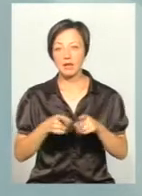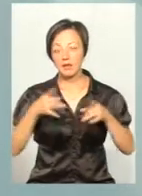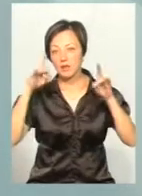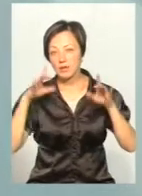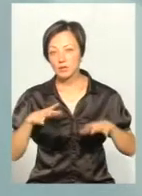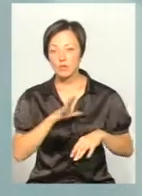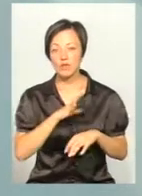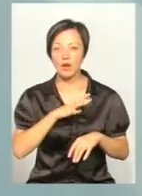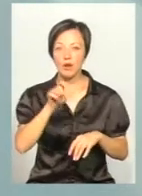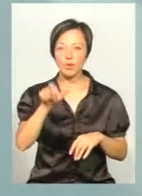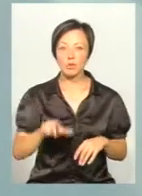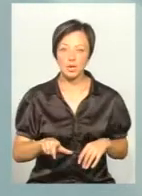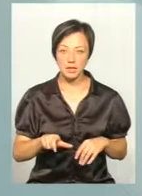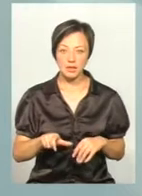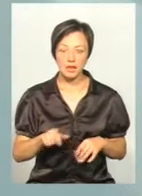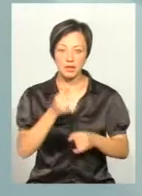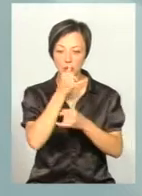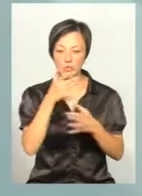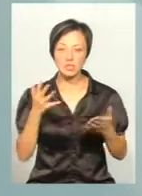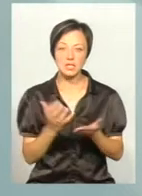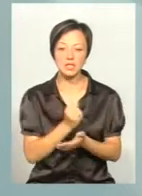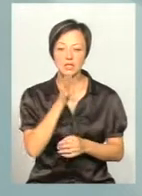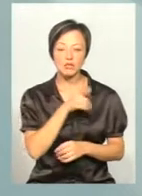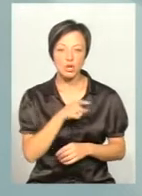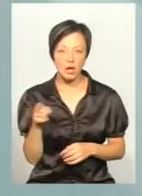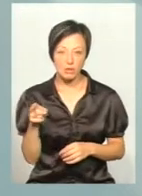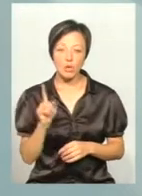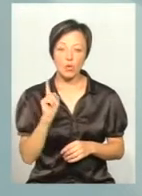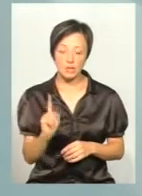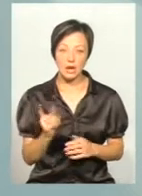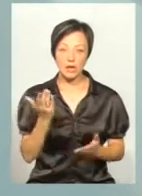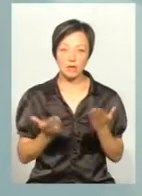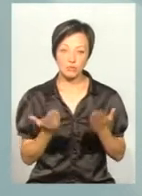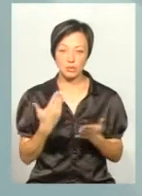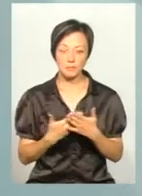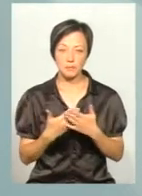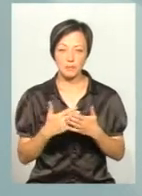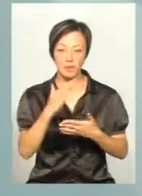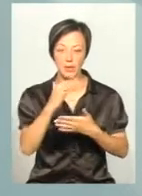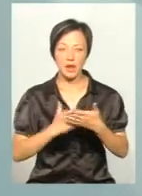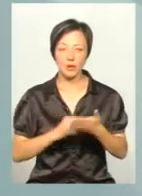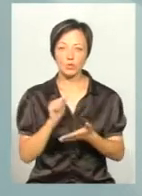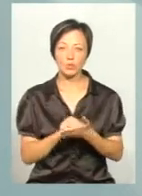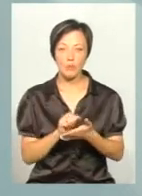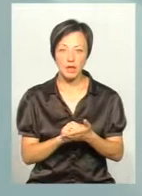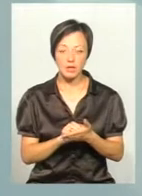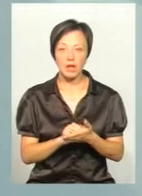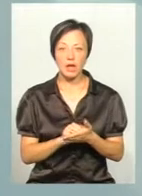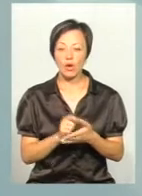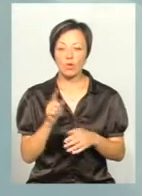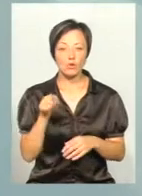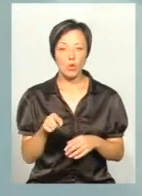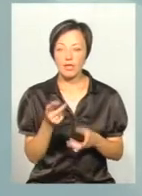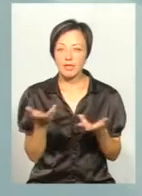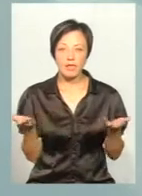буває просто, що людина не може знайти часу. Хоча, якщо брати до переліку документів, то не є абсолютно